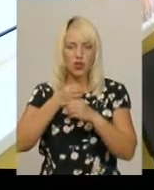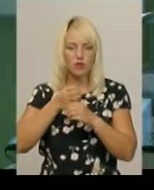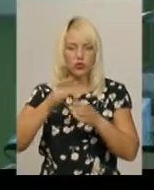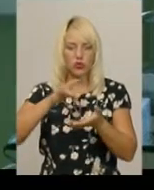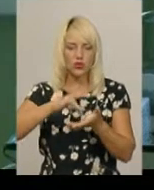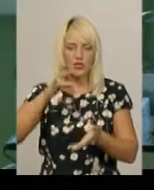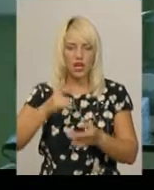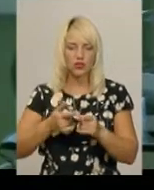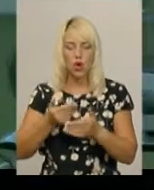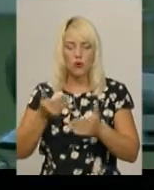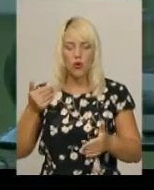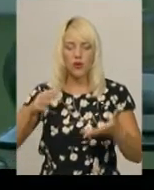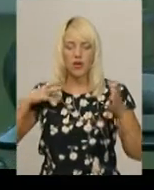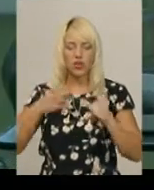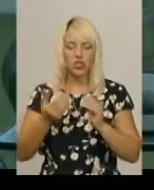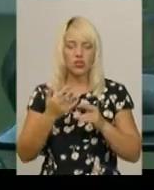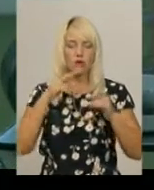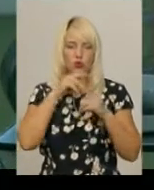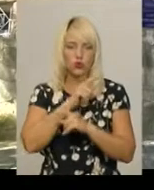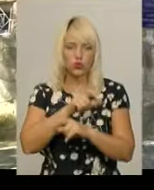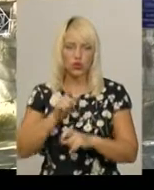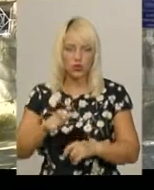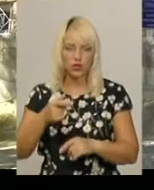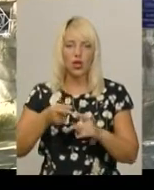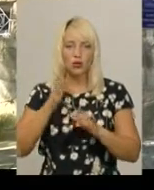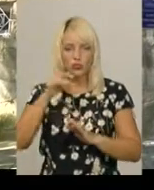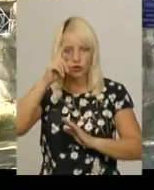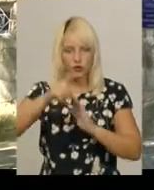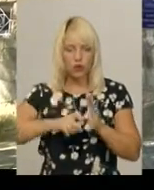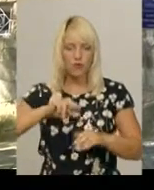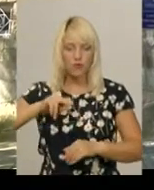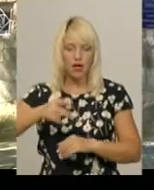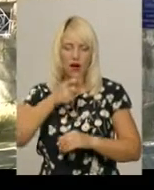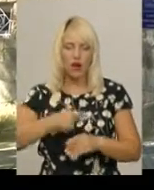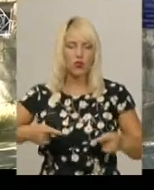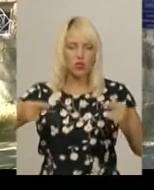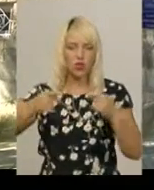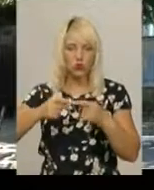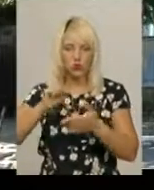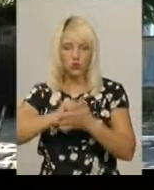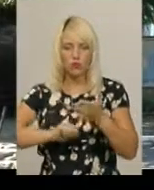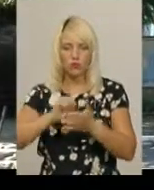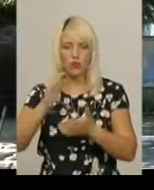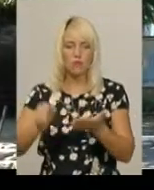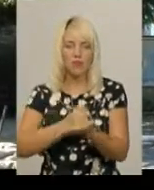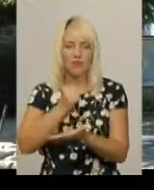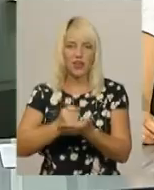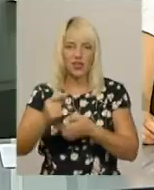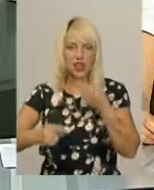результати, чим утруїлися люди, стануть відомі у п'ятницю. А остаточну причину лабораторно підтвердять наступного тижня.